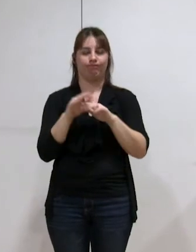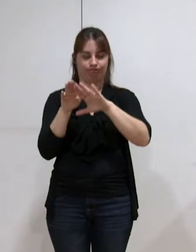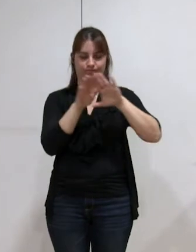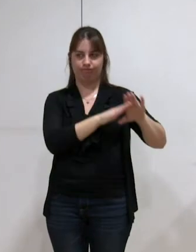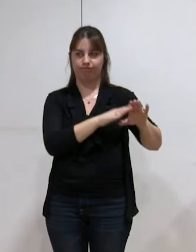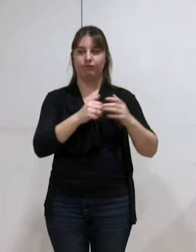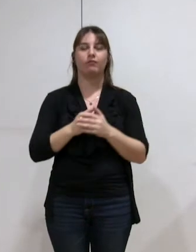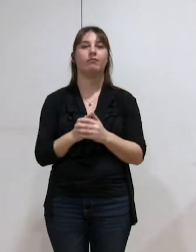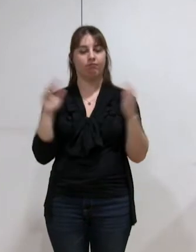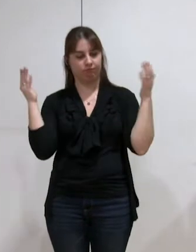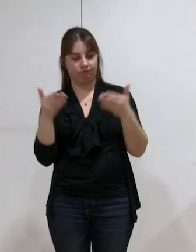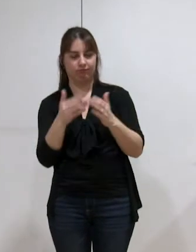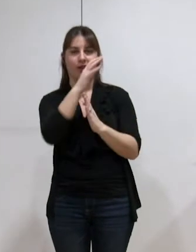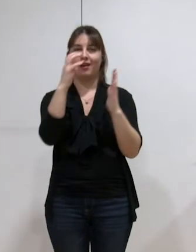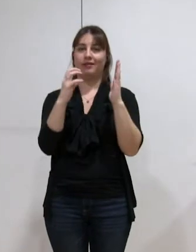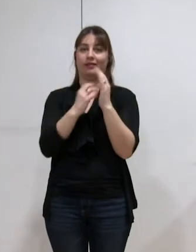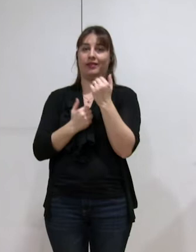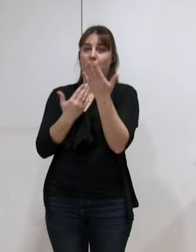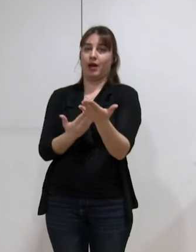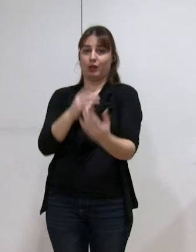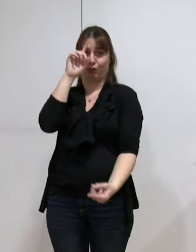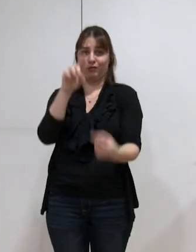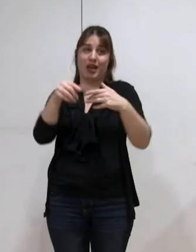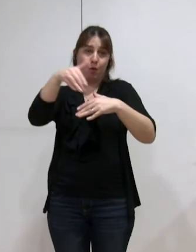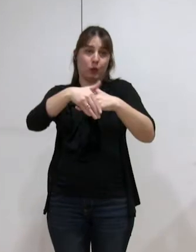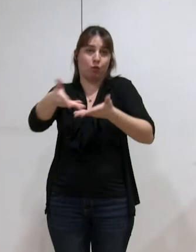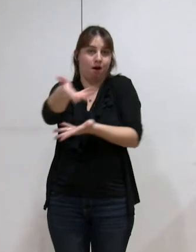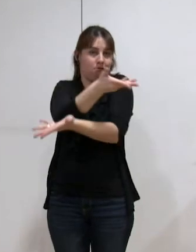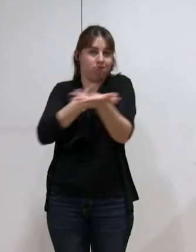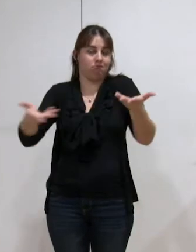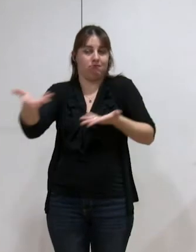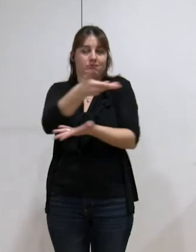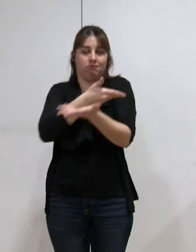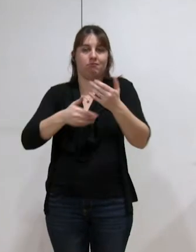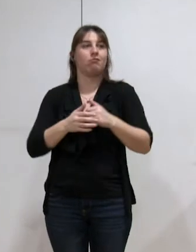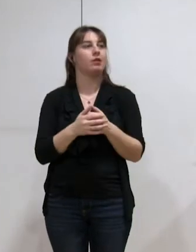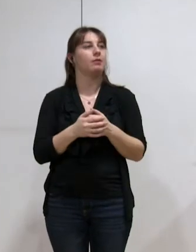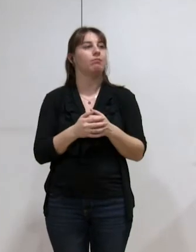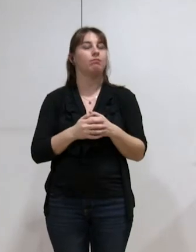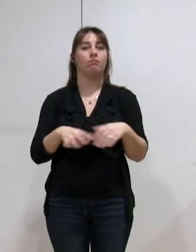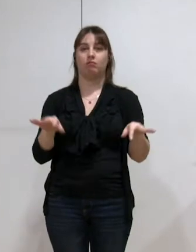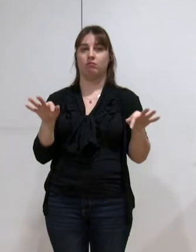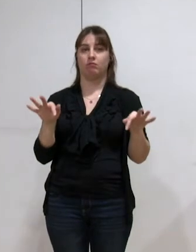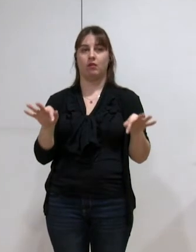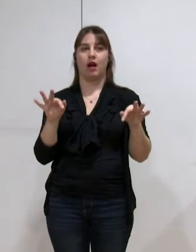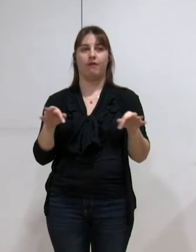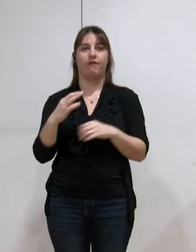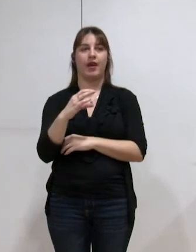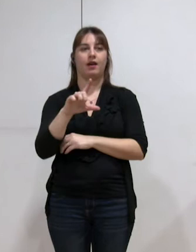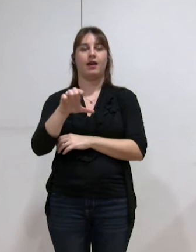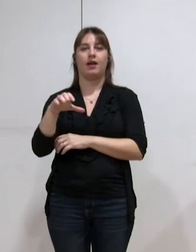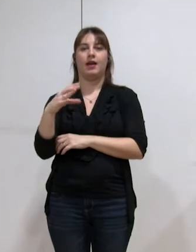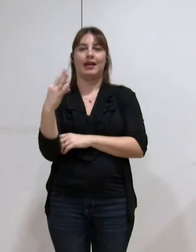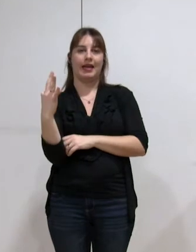délibération qui va nous occuper ce soir et qui porte donc sur la commission locale d